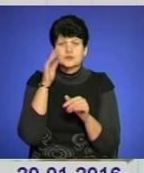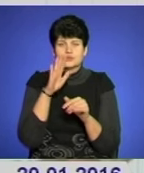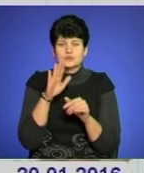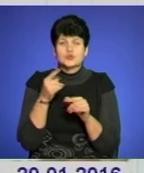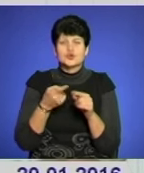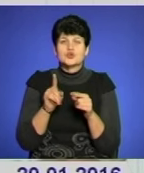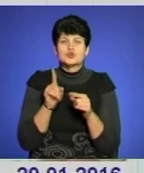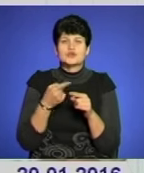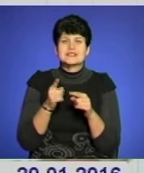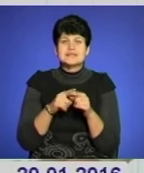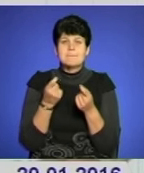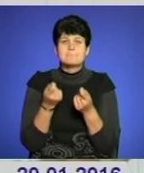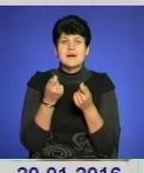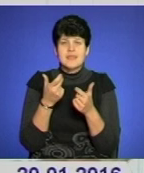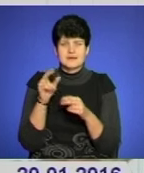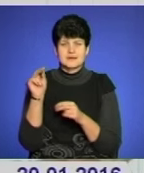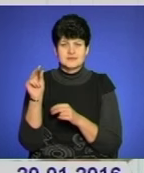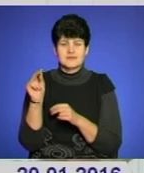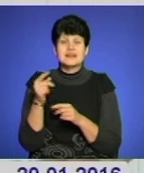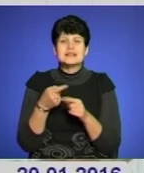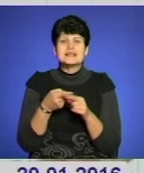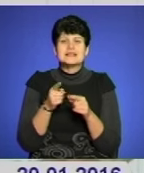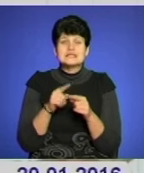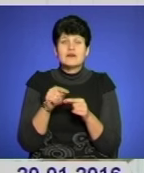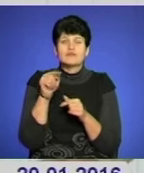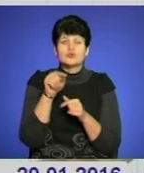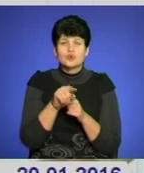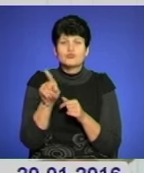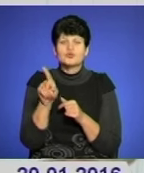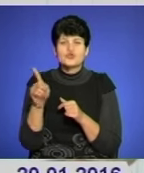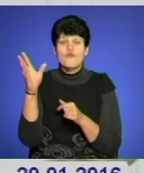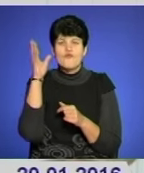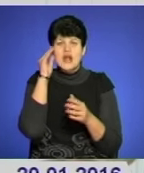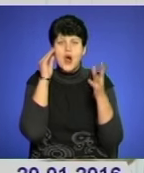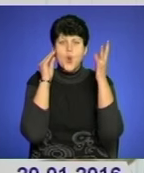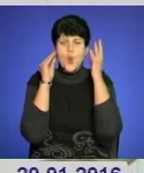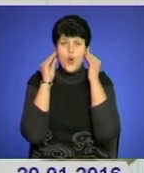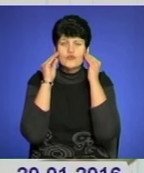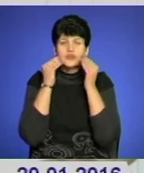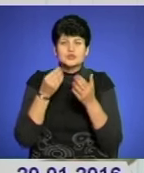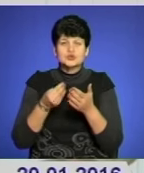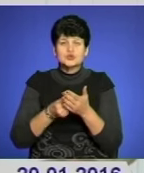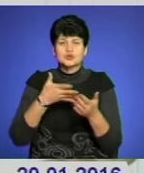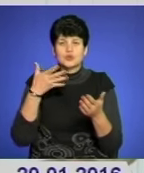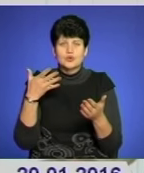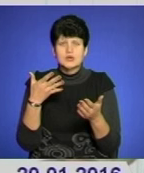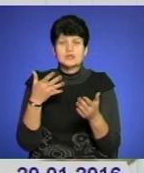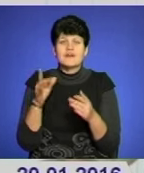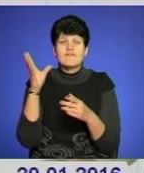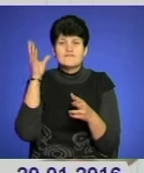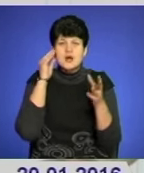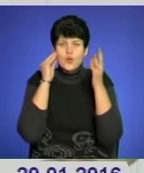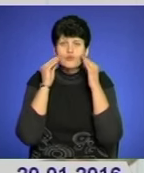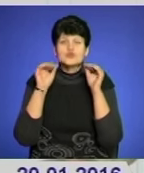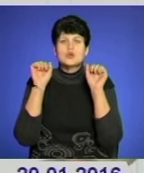нібито маленька цифра. Справа в тому, що враховуючи дорого виїзну, враховуючи